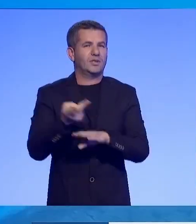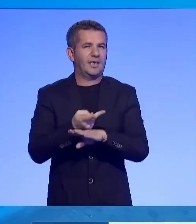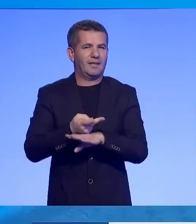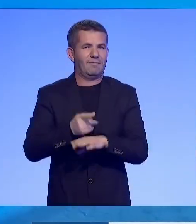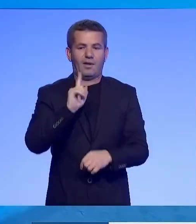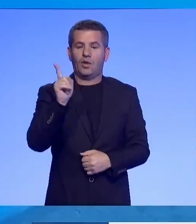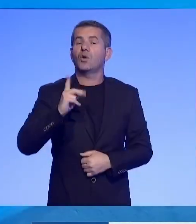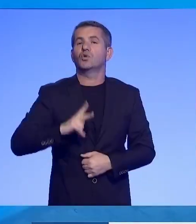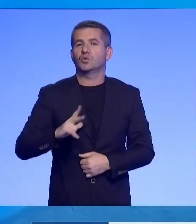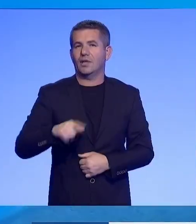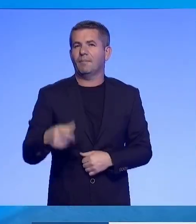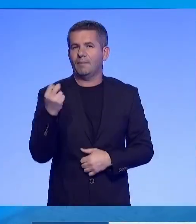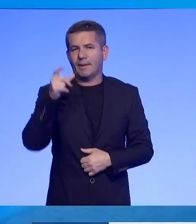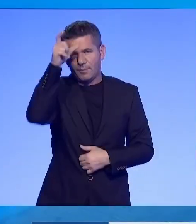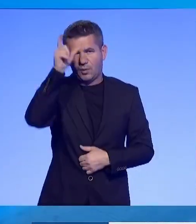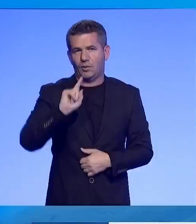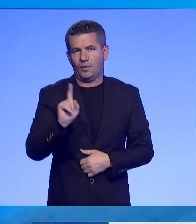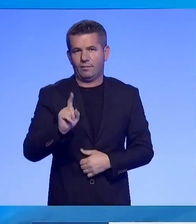mes qyteteve Prishtin, Beograd.